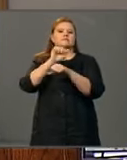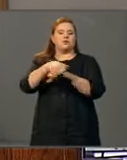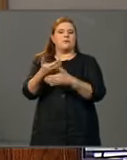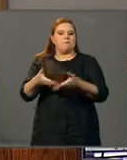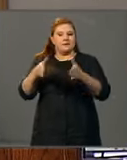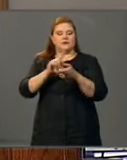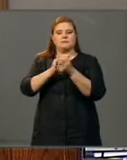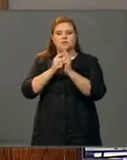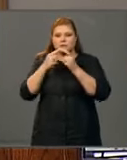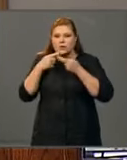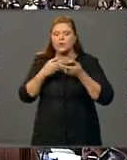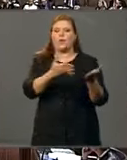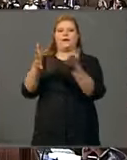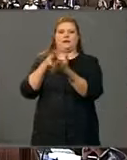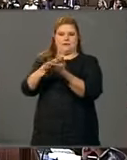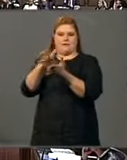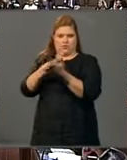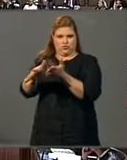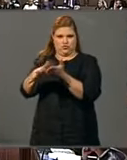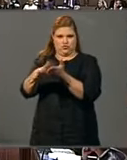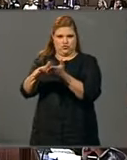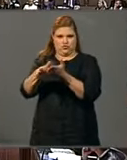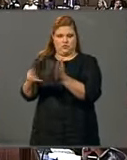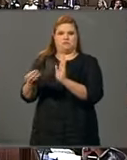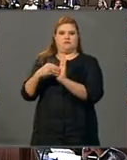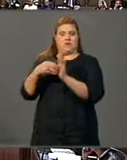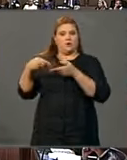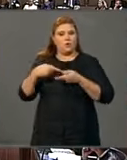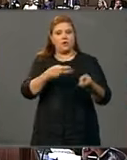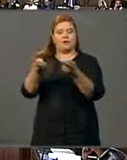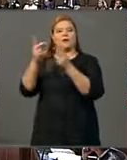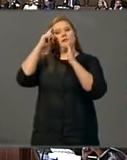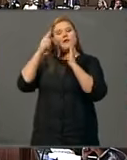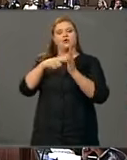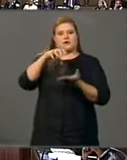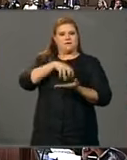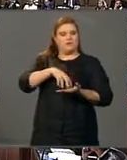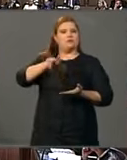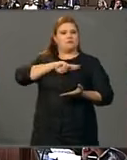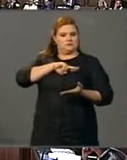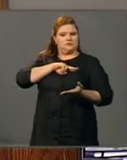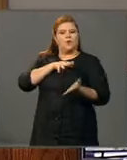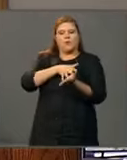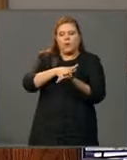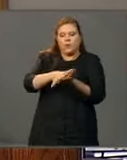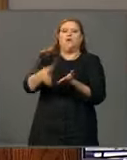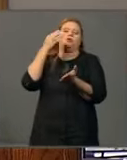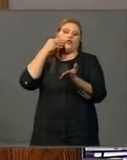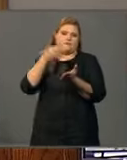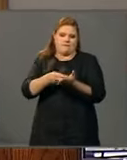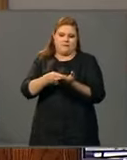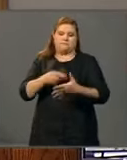julkiselvitykseen. Tällöin valtiolla on kuluvastuu konkurssimenettelyn kustannuksista. Viisi.